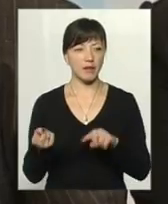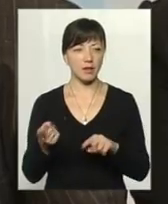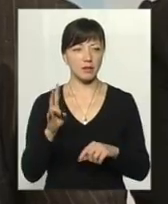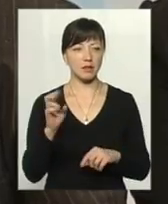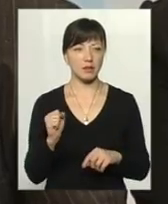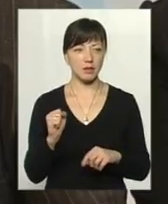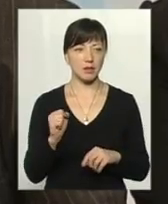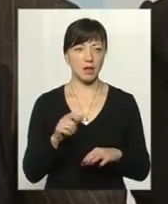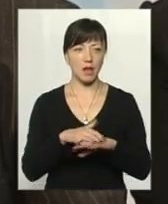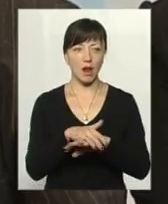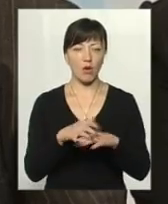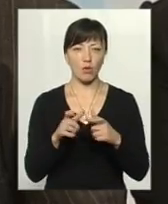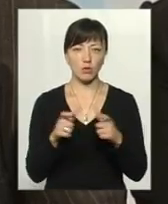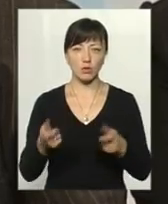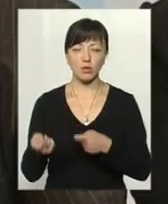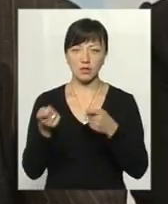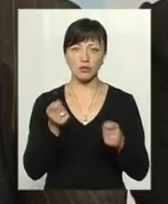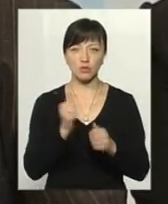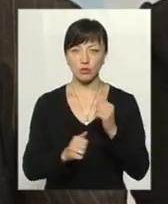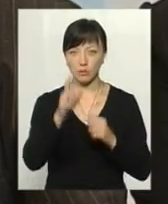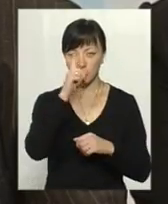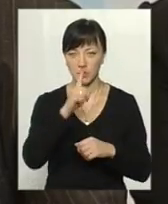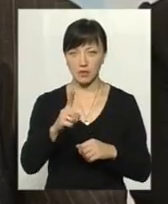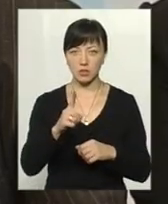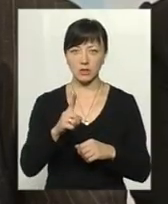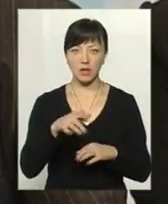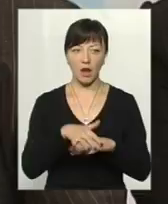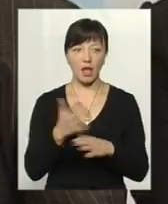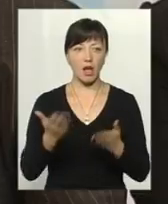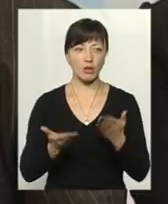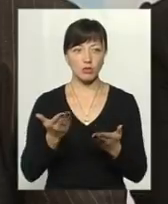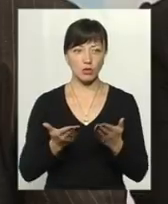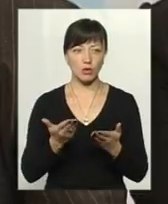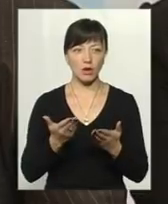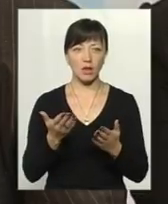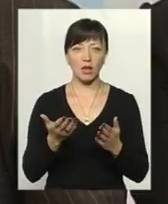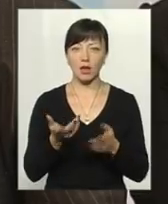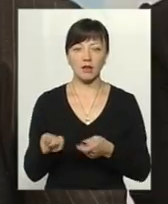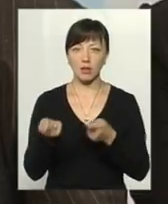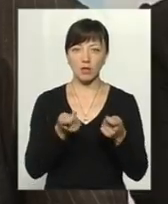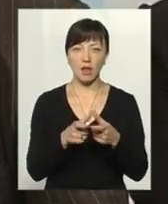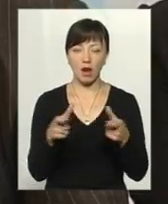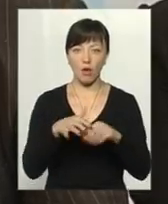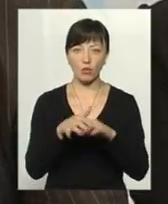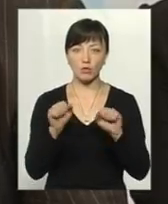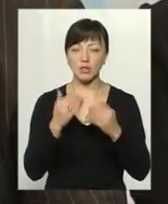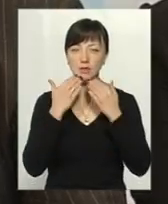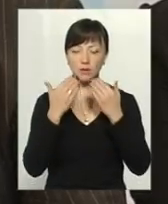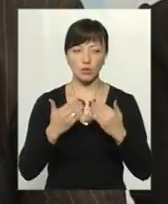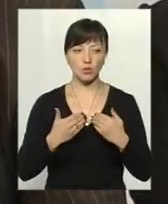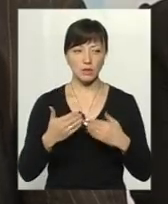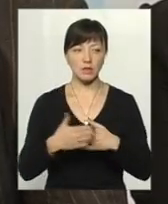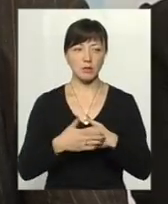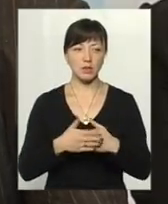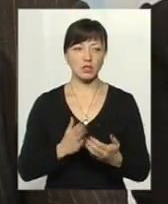на рахунки, доставляються щомісячні рахунки. Якщо їй не доставили рахунок, вона може звернутися в